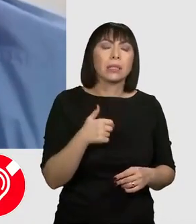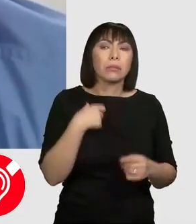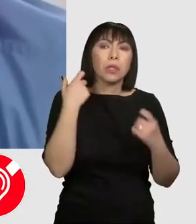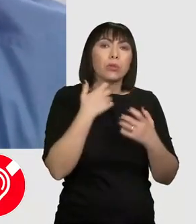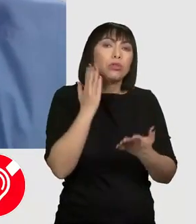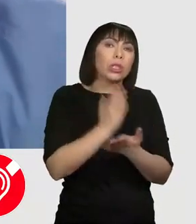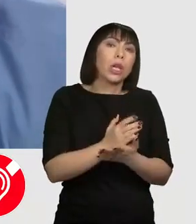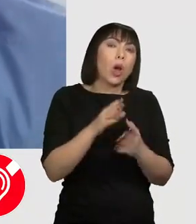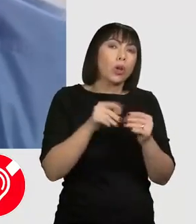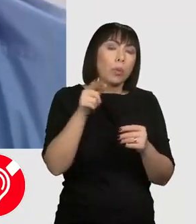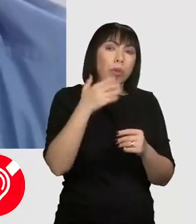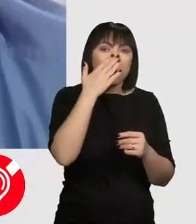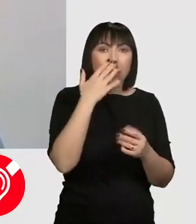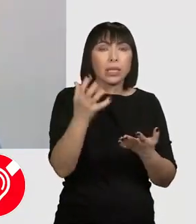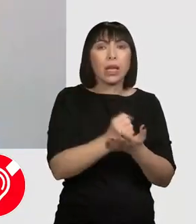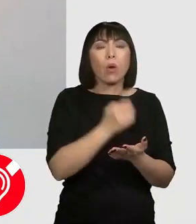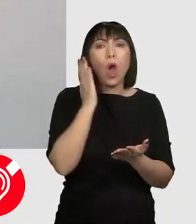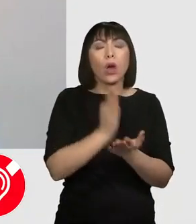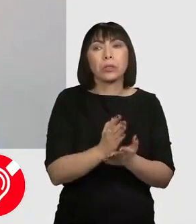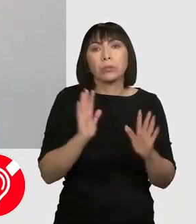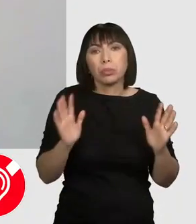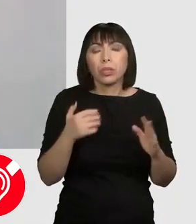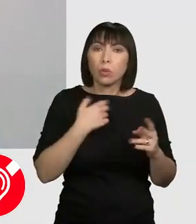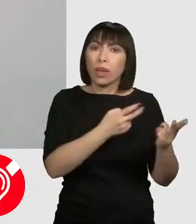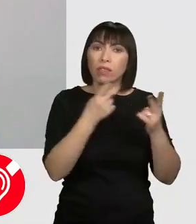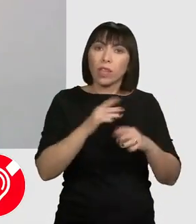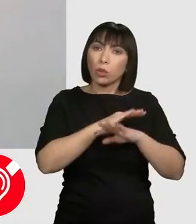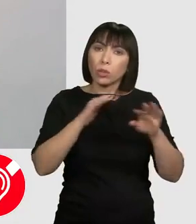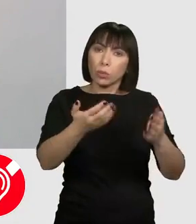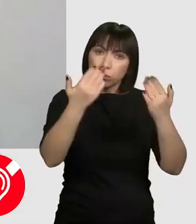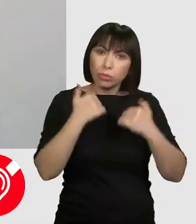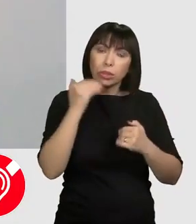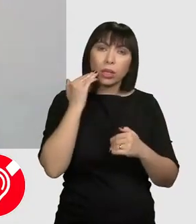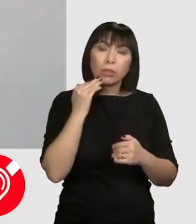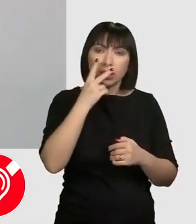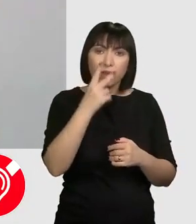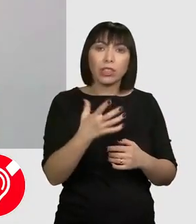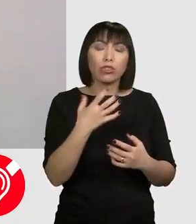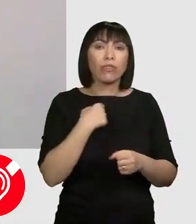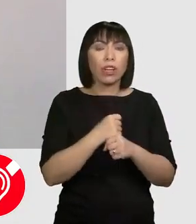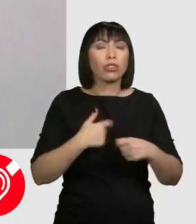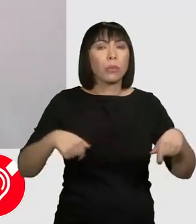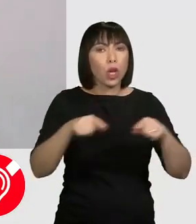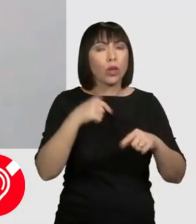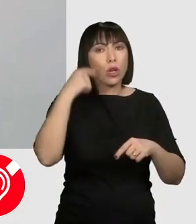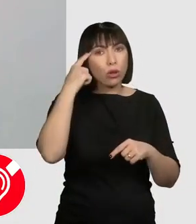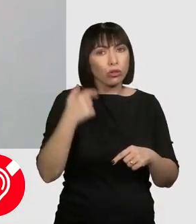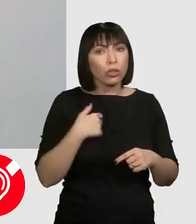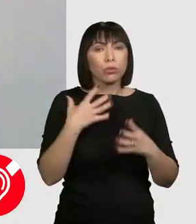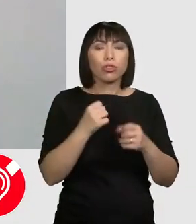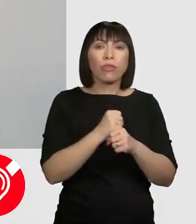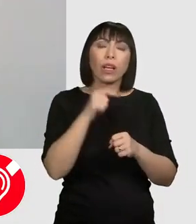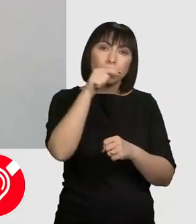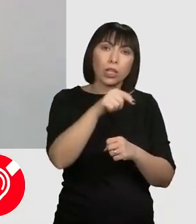România, se pare că se iau niște hotărări. Eu invit pe toată luna să vin în America și să vadă ce facem noi. Noi știm ce fac și ei în